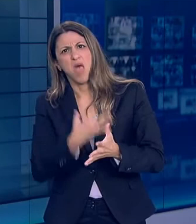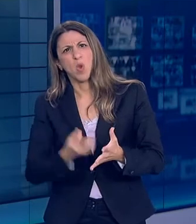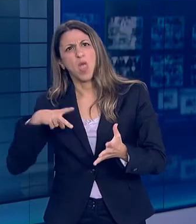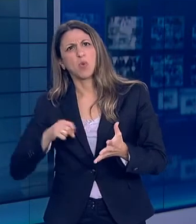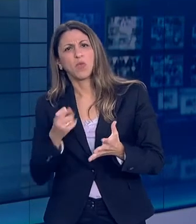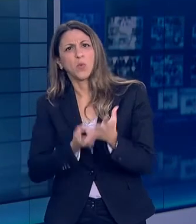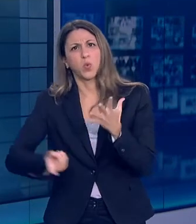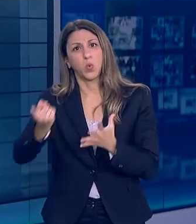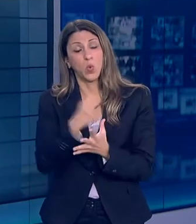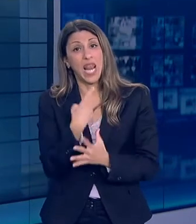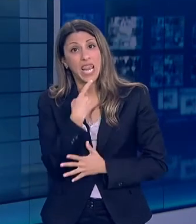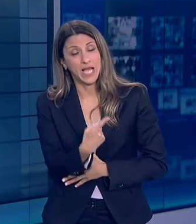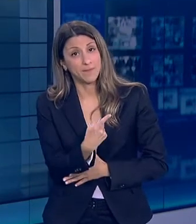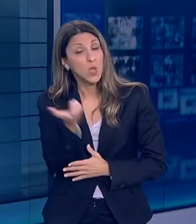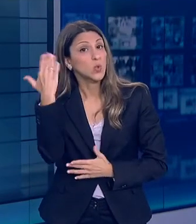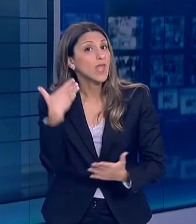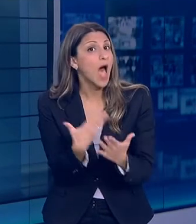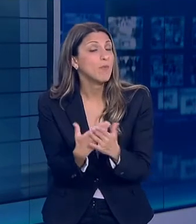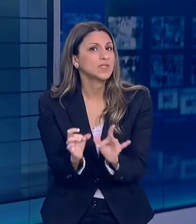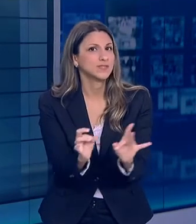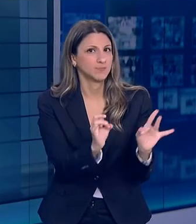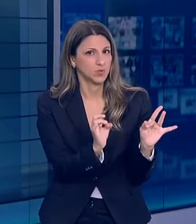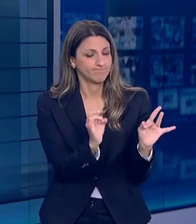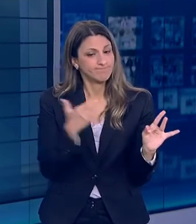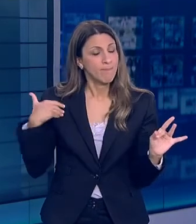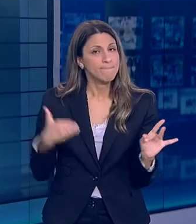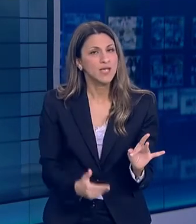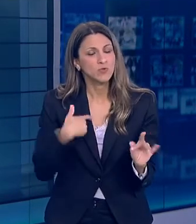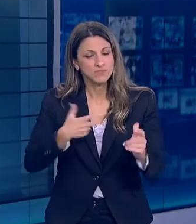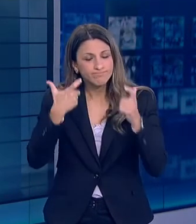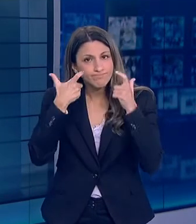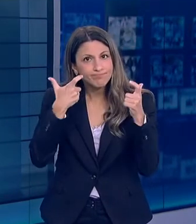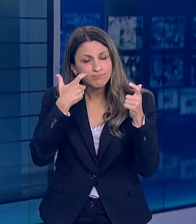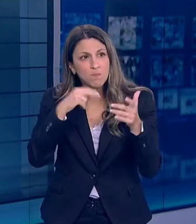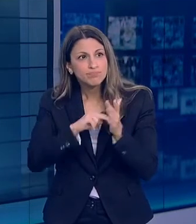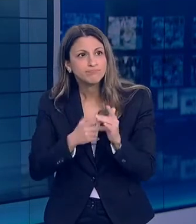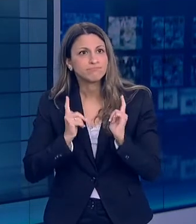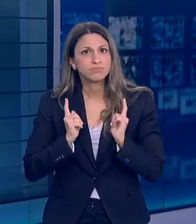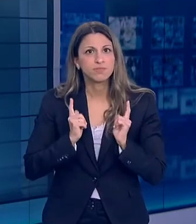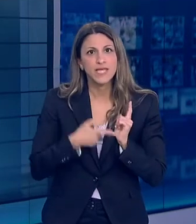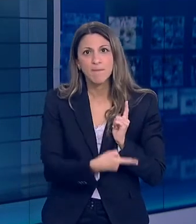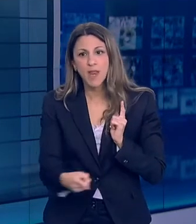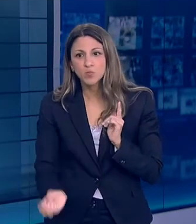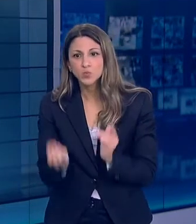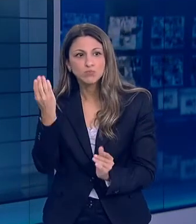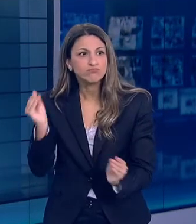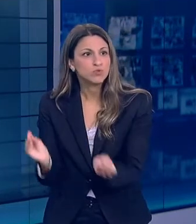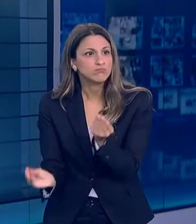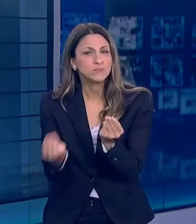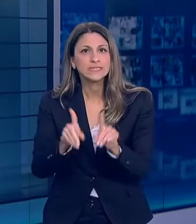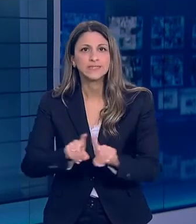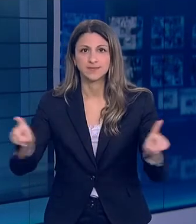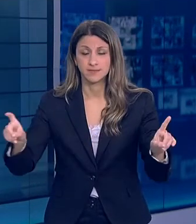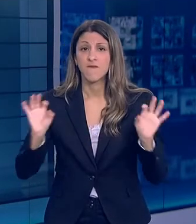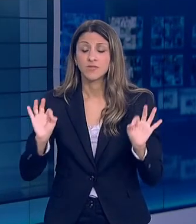κόσμο απειλή. Όλο αυτό τον καιρό παραμείναμε άγρυπνοι, περιμένοντας, παρακολουθώντας τις εξελίξεις και την